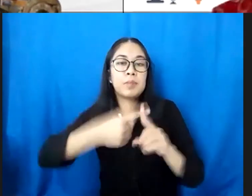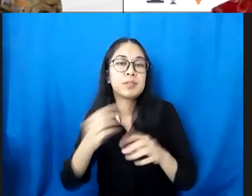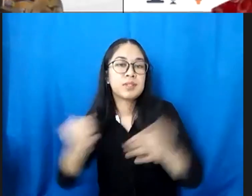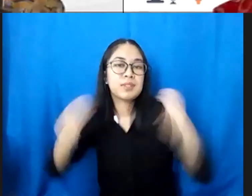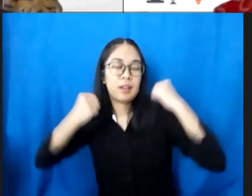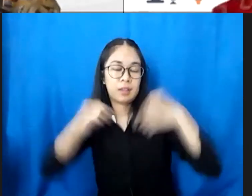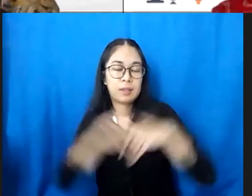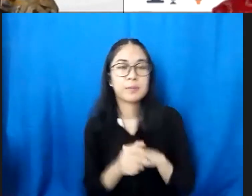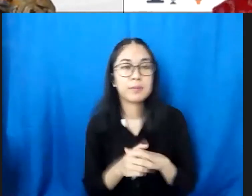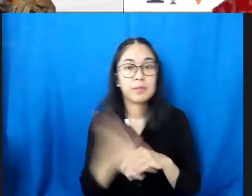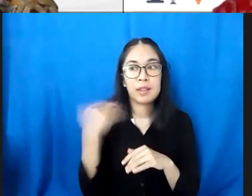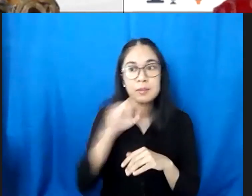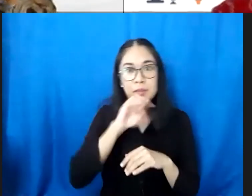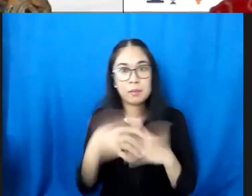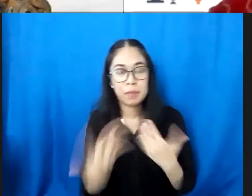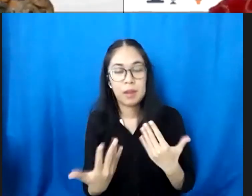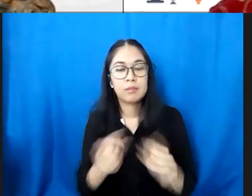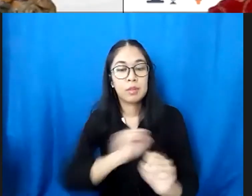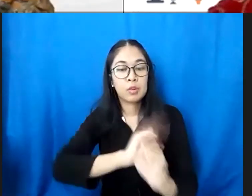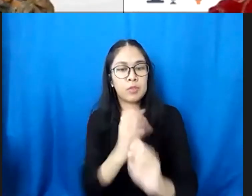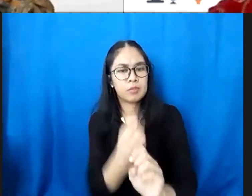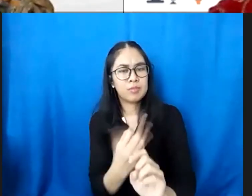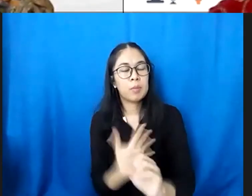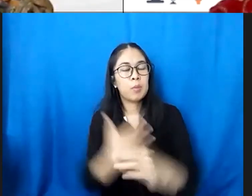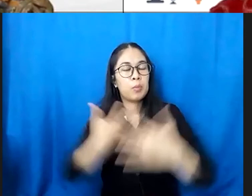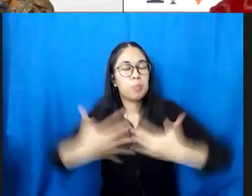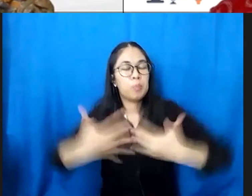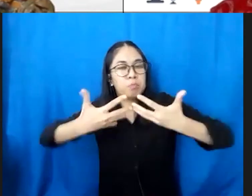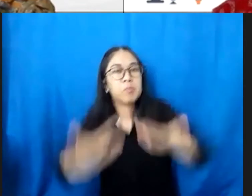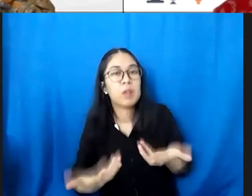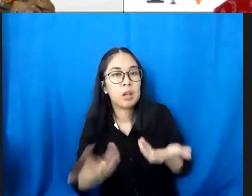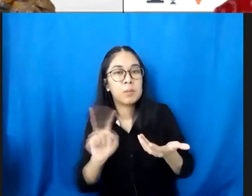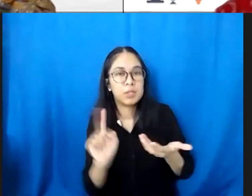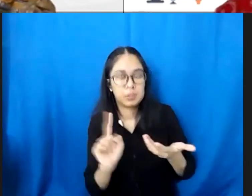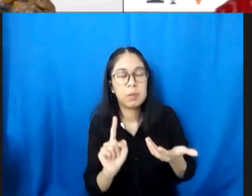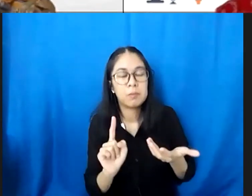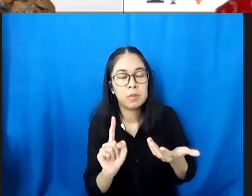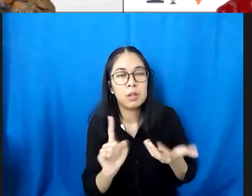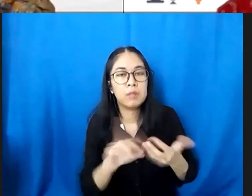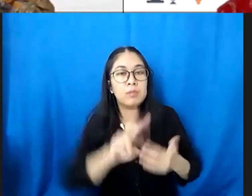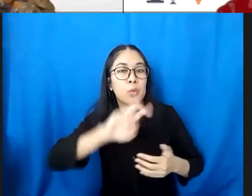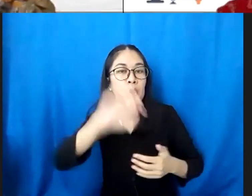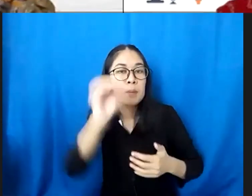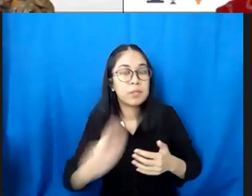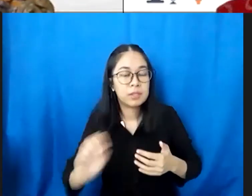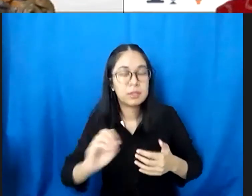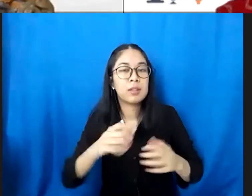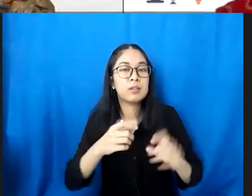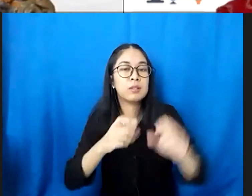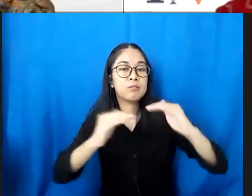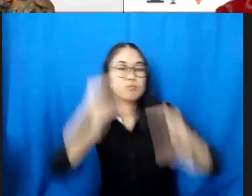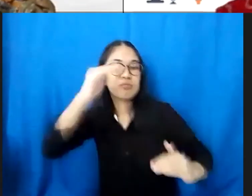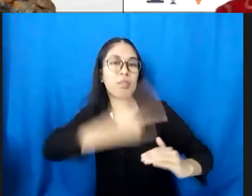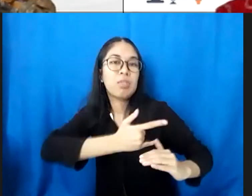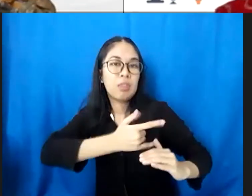ada dampak COVID juga cukup berat ke COVID karena ini bisa meningkatkan 2% stunting terima kasih untuk pencerahannya Prof